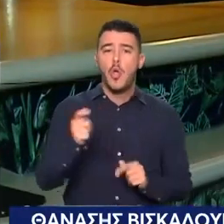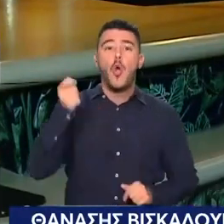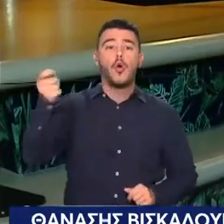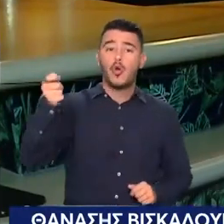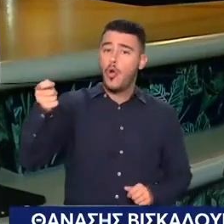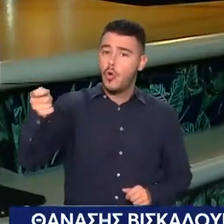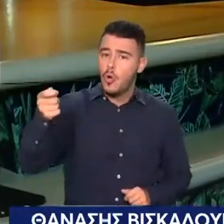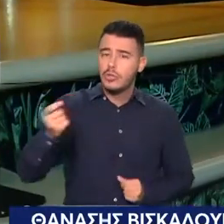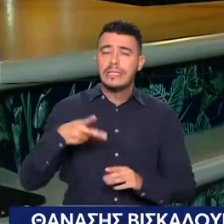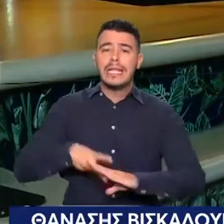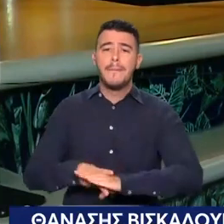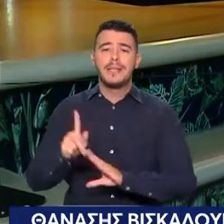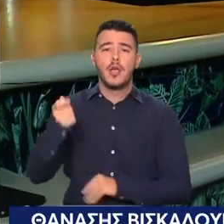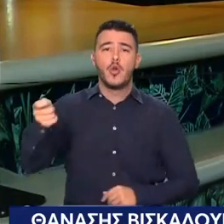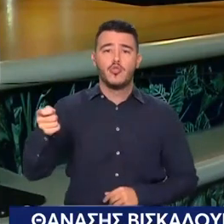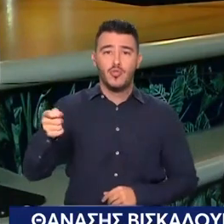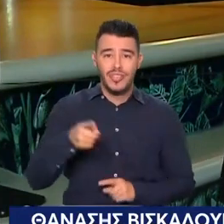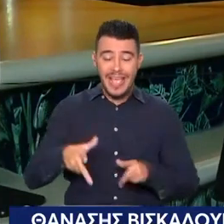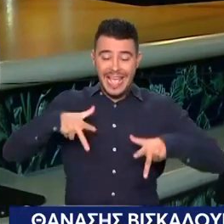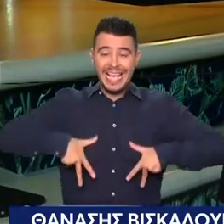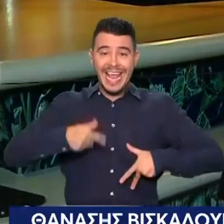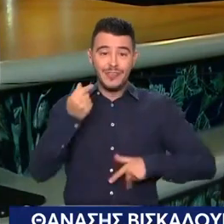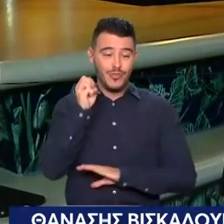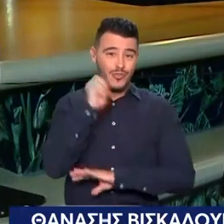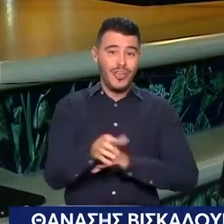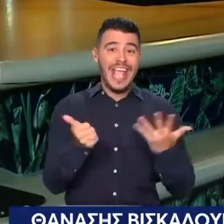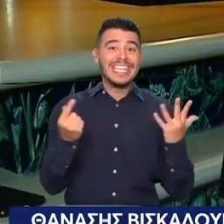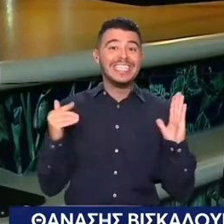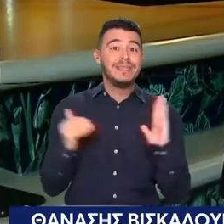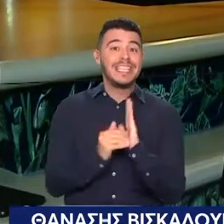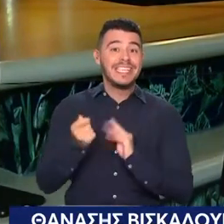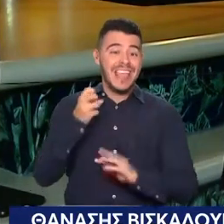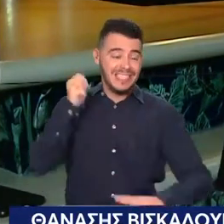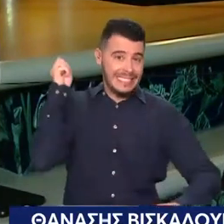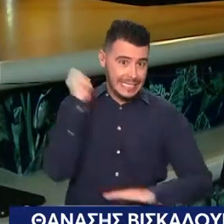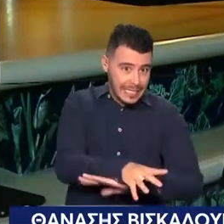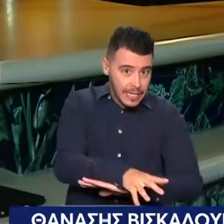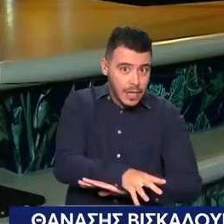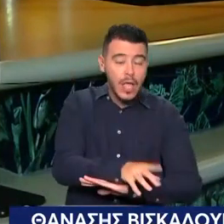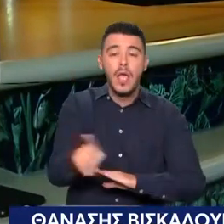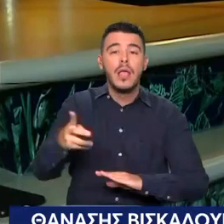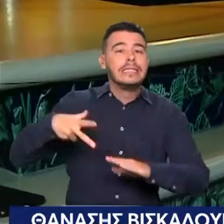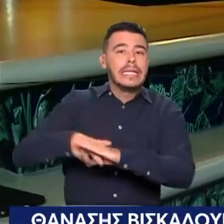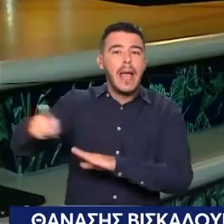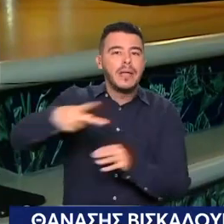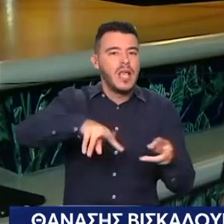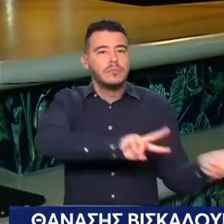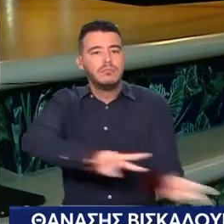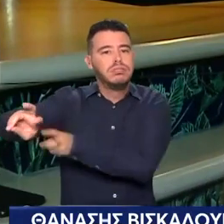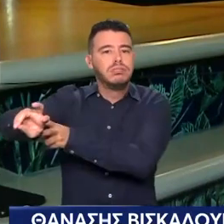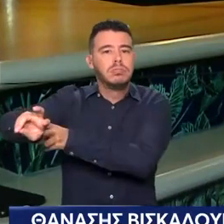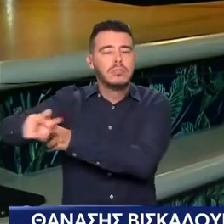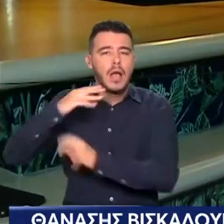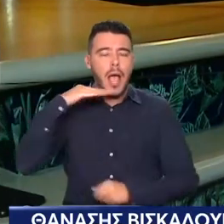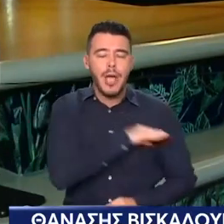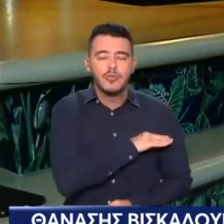στην τράπεζα Και του λείπουν τα 6,5 χιλιάρικα Η βοήθεια που έδωσε το κράτος Και ο άνθρωπος Του κόβεται τα πόδια και αρχίζει